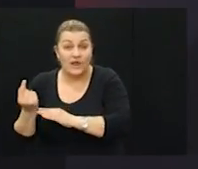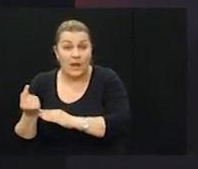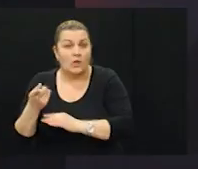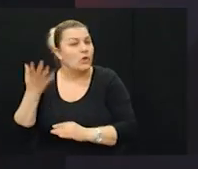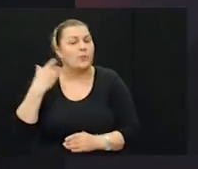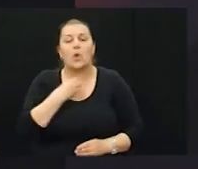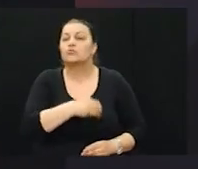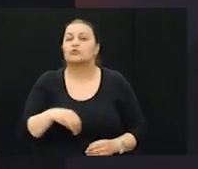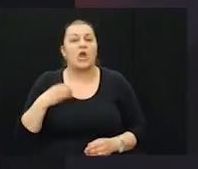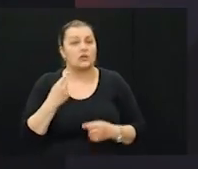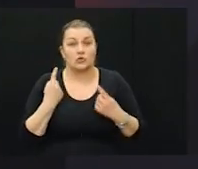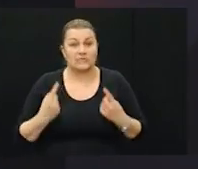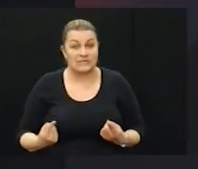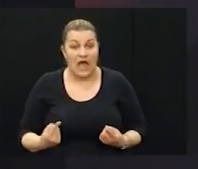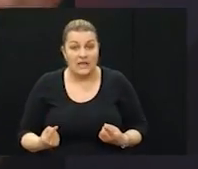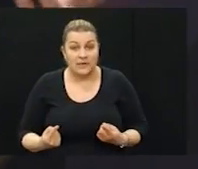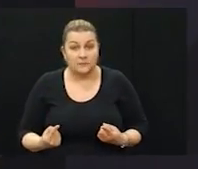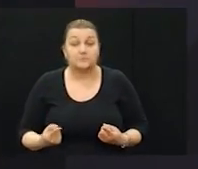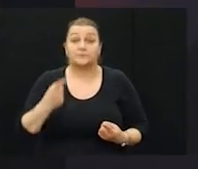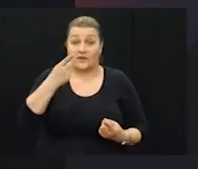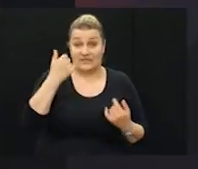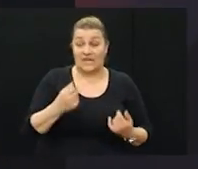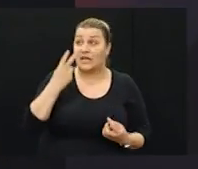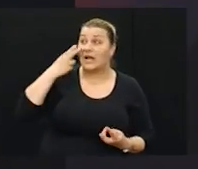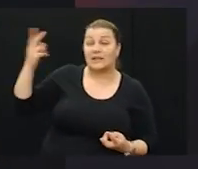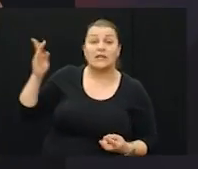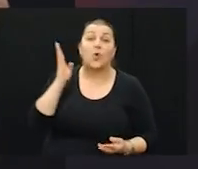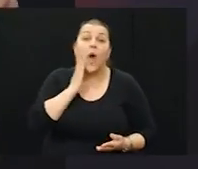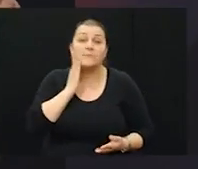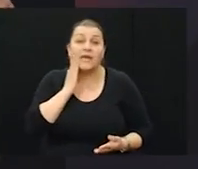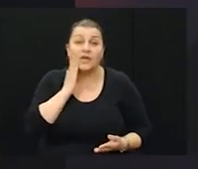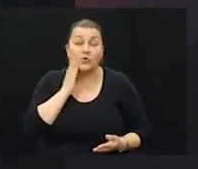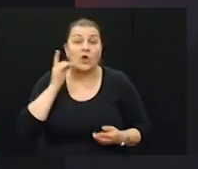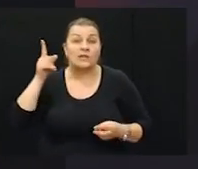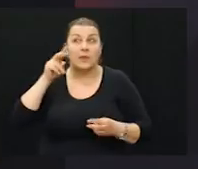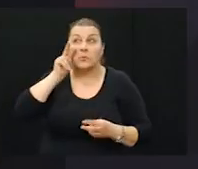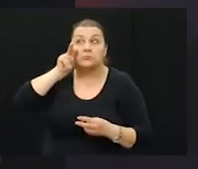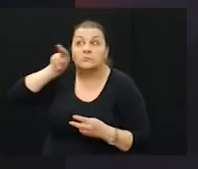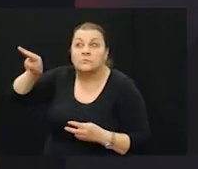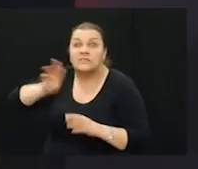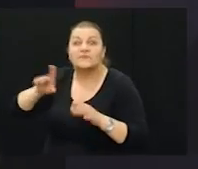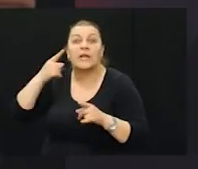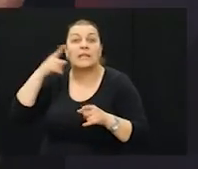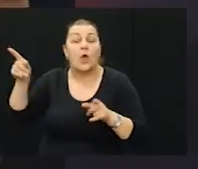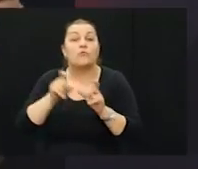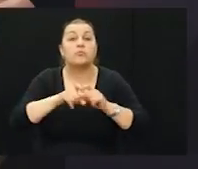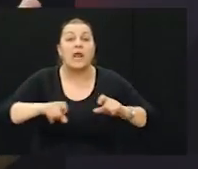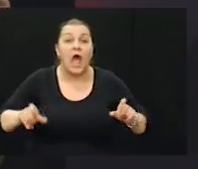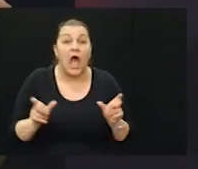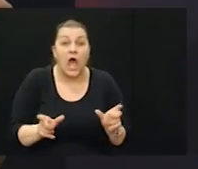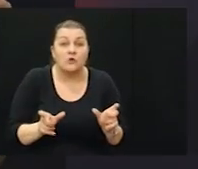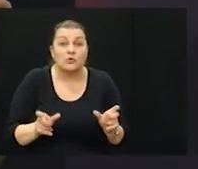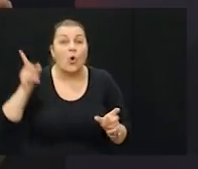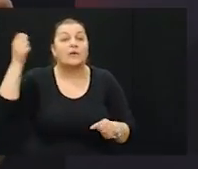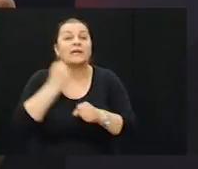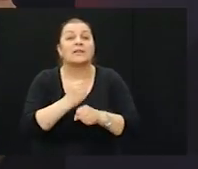To je bilo jedno užasno stanje. A vi sad gledate u Ameriku, tamo gdje su uprte oči svjetske javnosti na jednu branu, potpuno svjetla